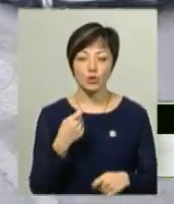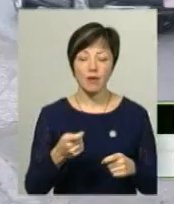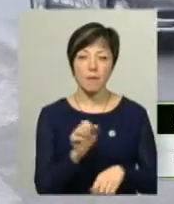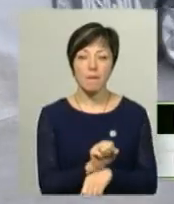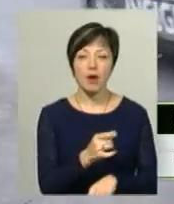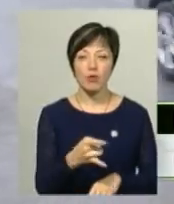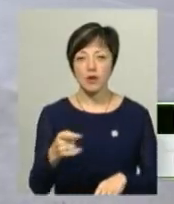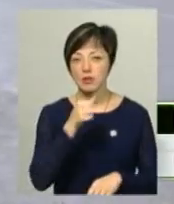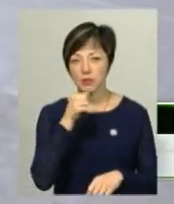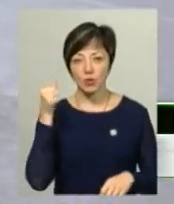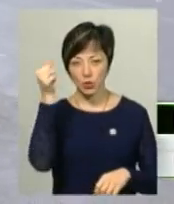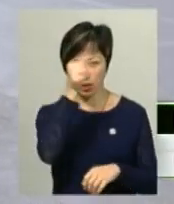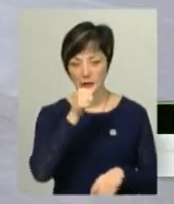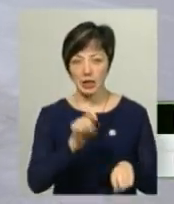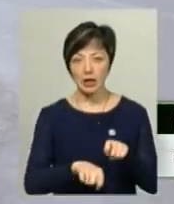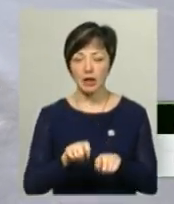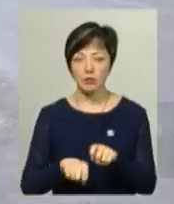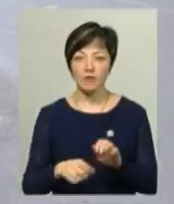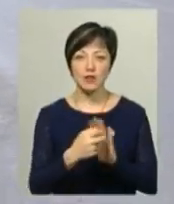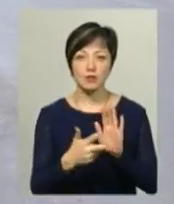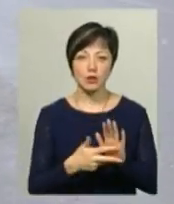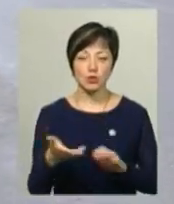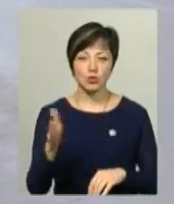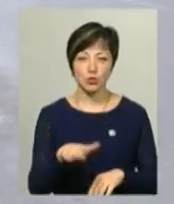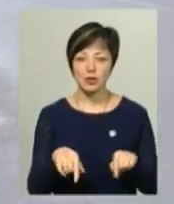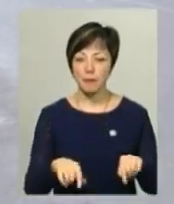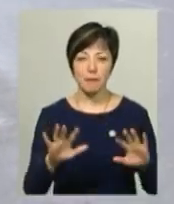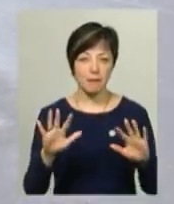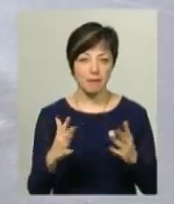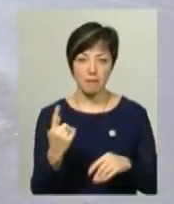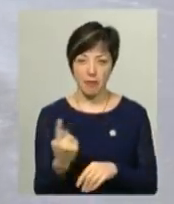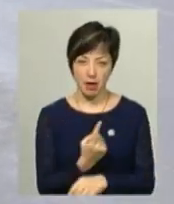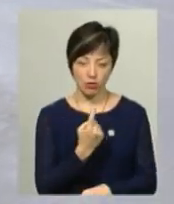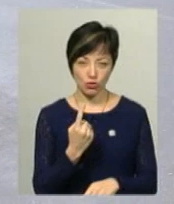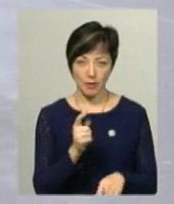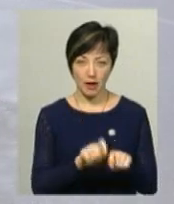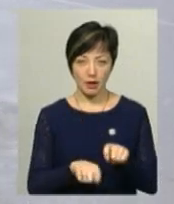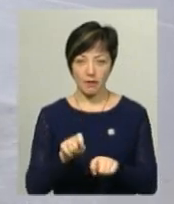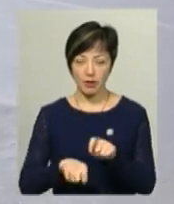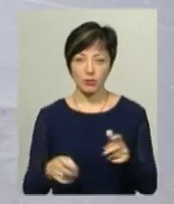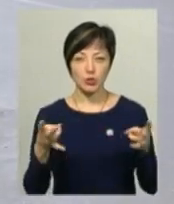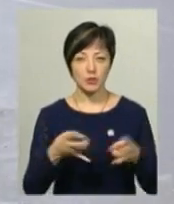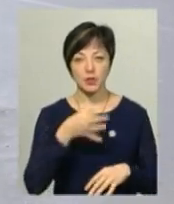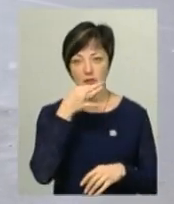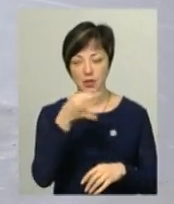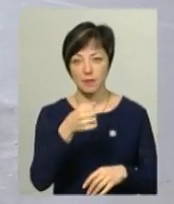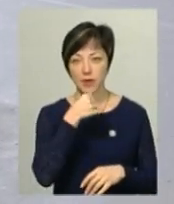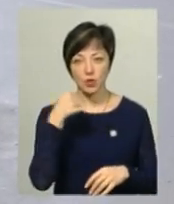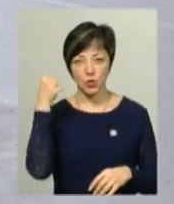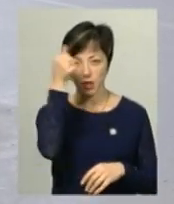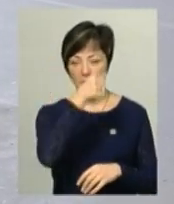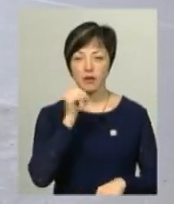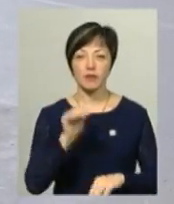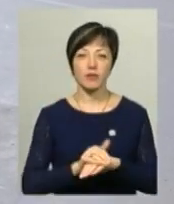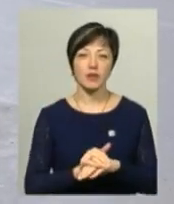За минулий рік таких рейдів було організовано 18, цього року це перший подібний рейд. Потрібно сказати, що за минулий рік було